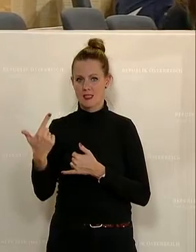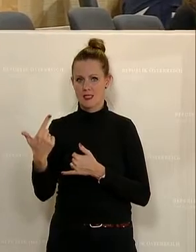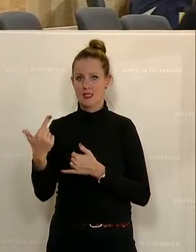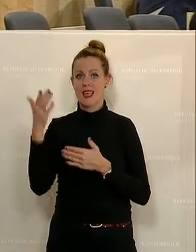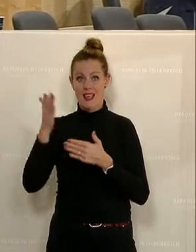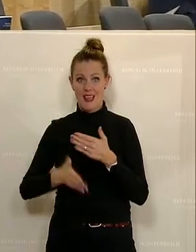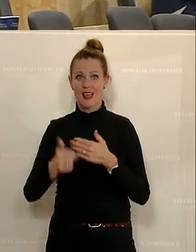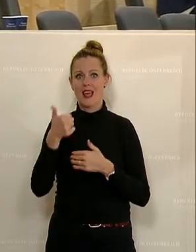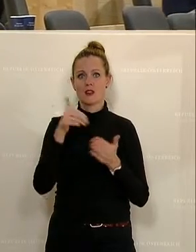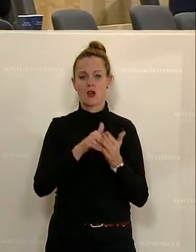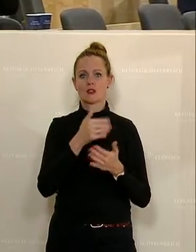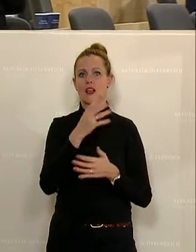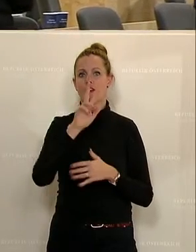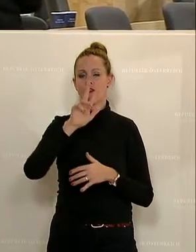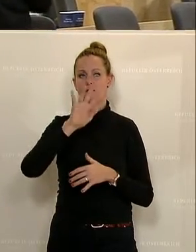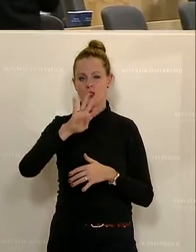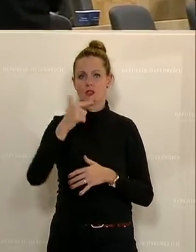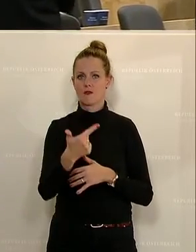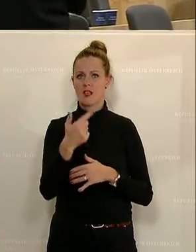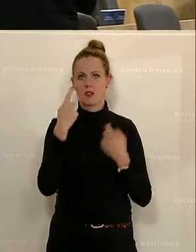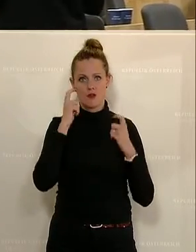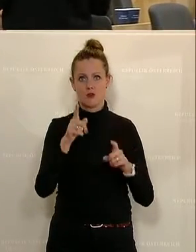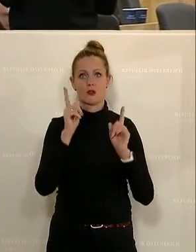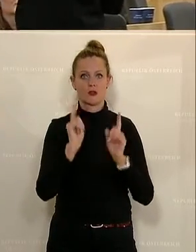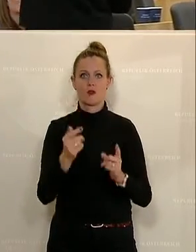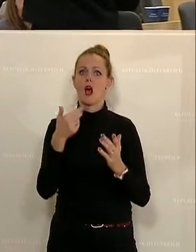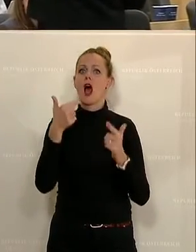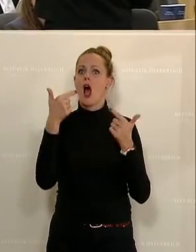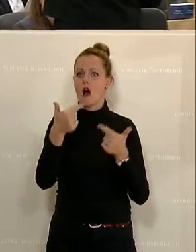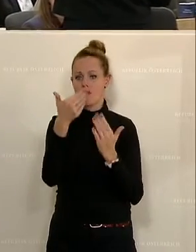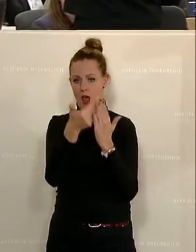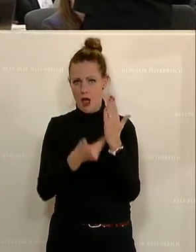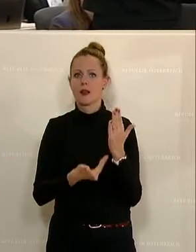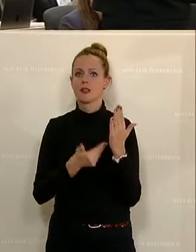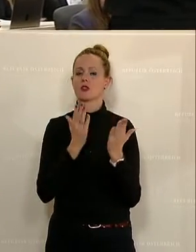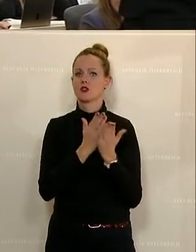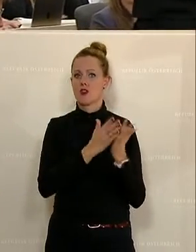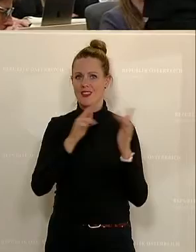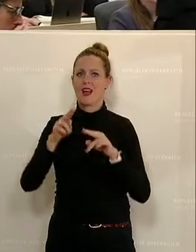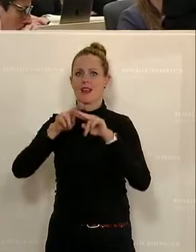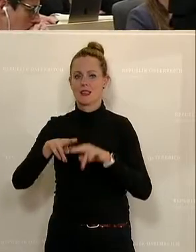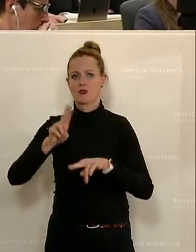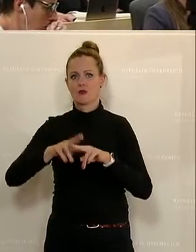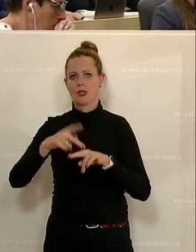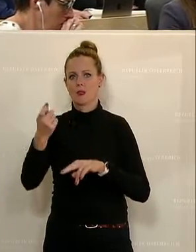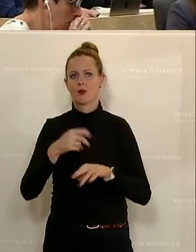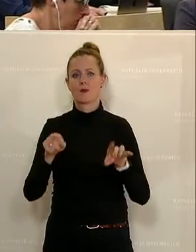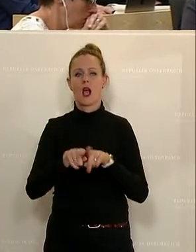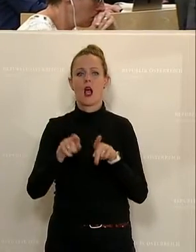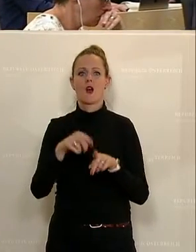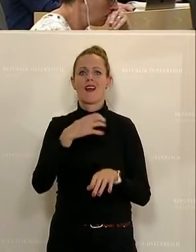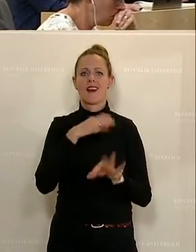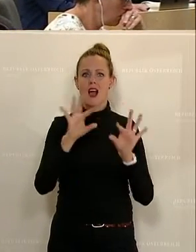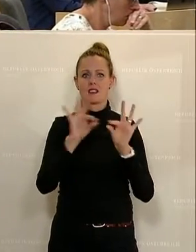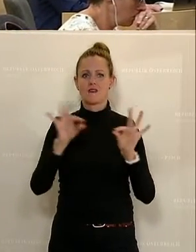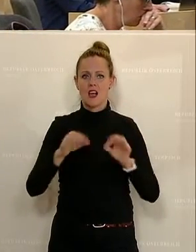zu versorgen. Die Auflagen dazu sind bereits erstellt und der Rest kurz danach. Andererseits geht es um den Glasfaserausbau,